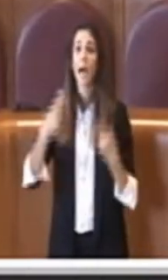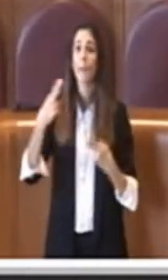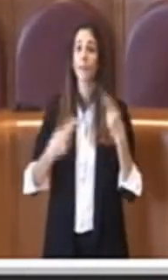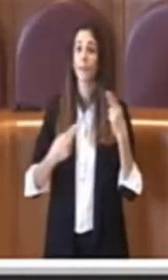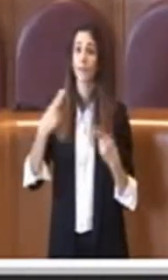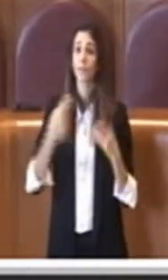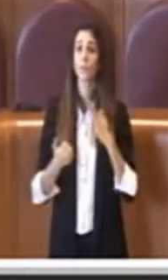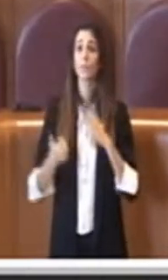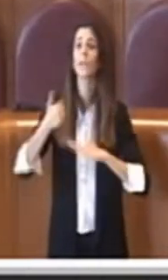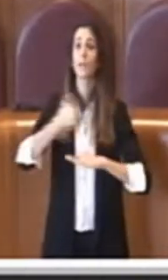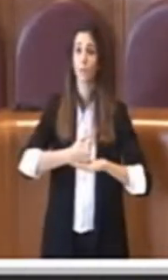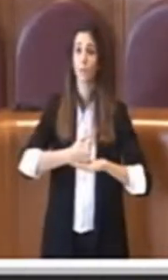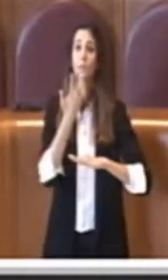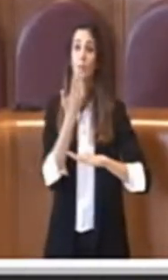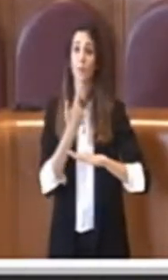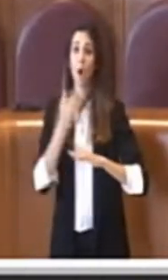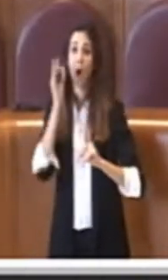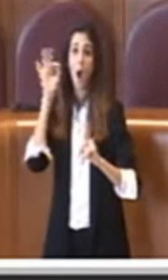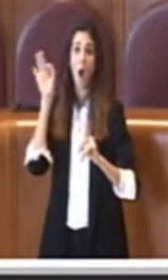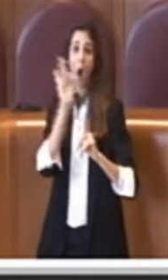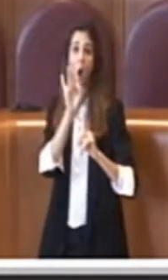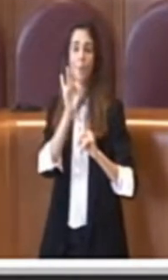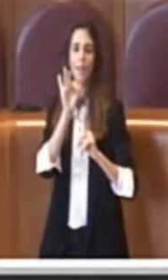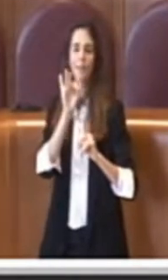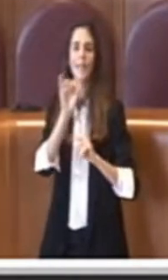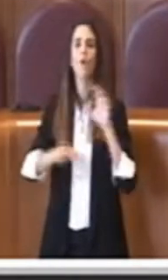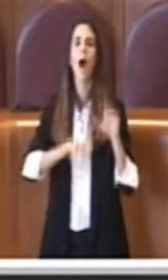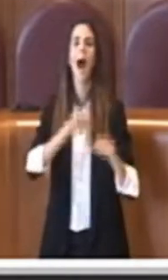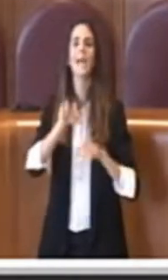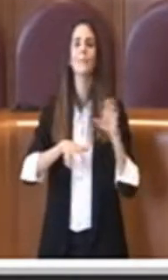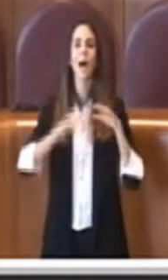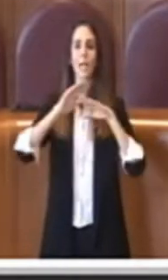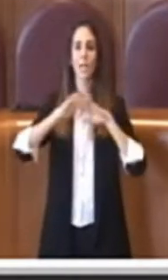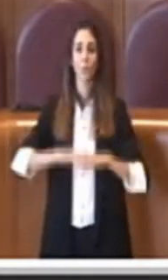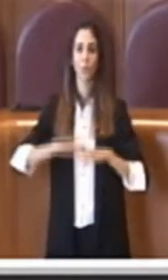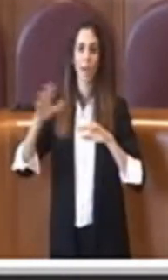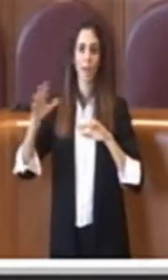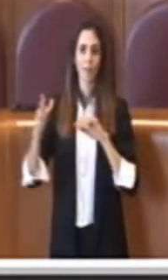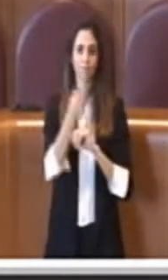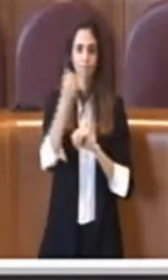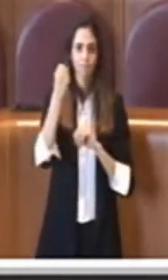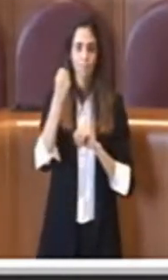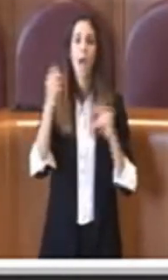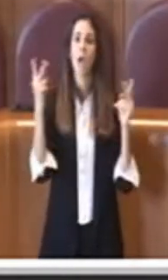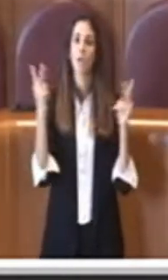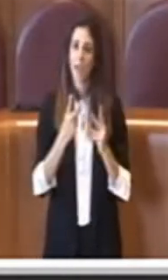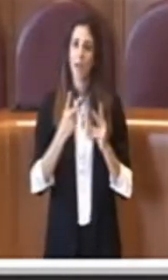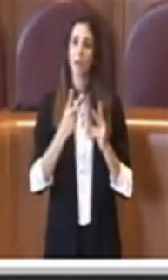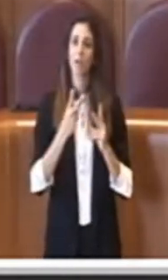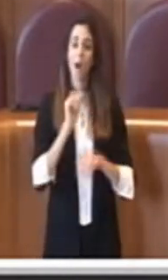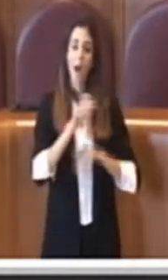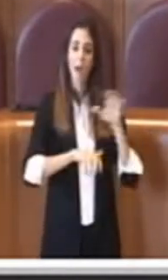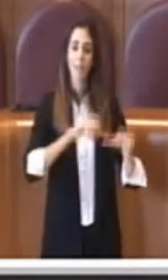senso per la tutela degli animali, ma al contempo anche